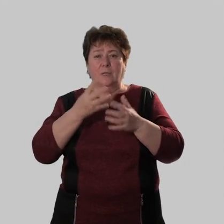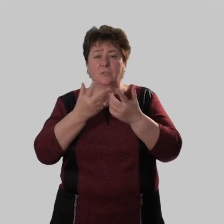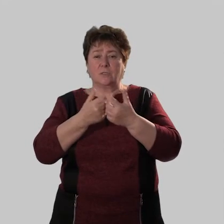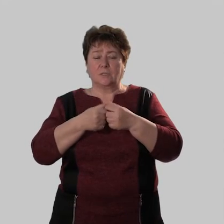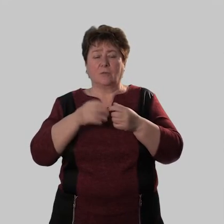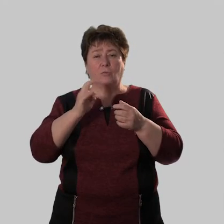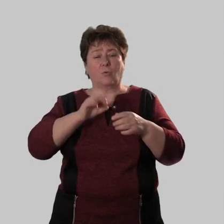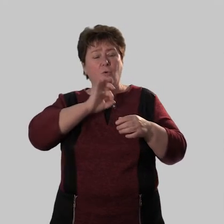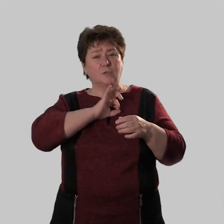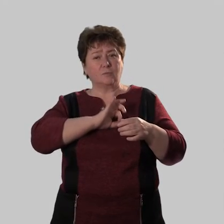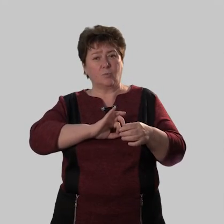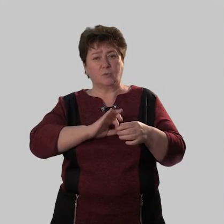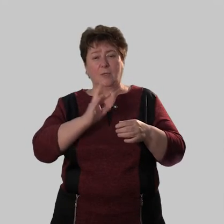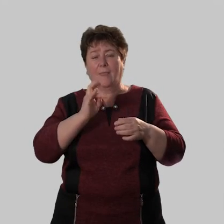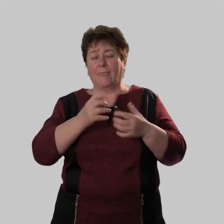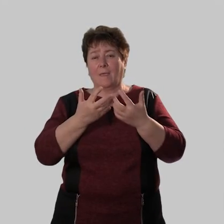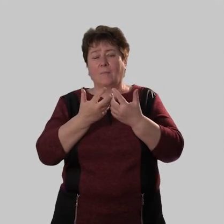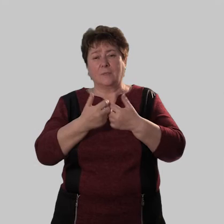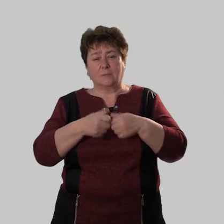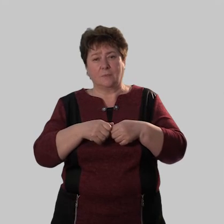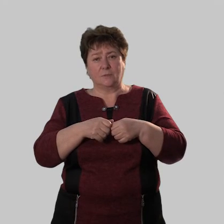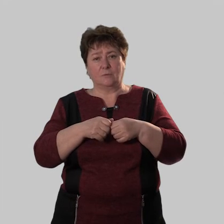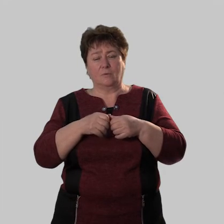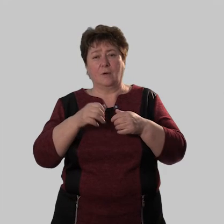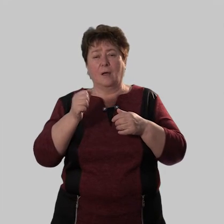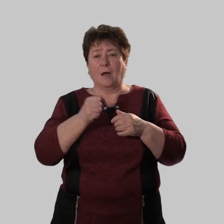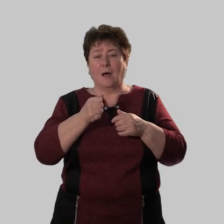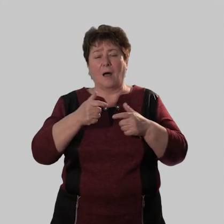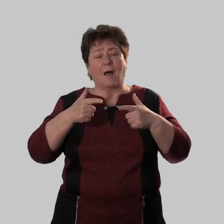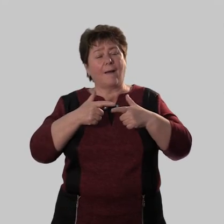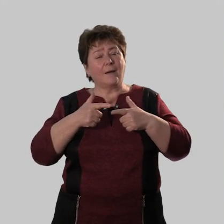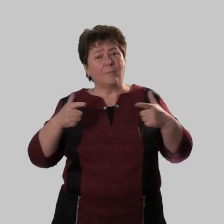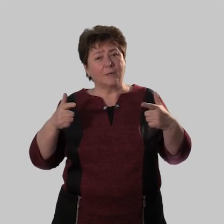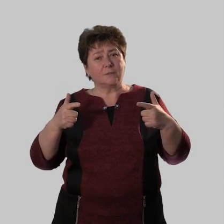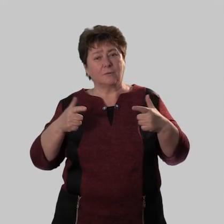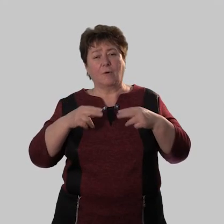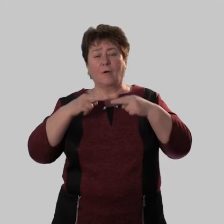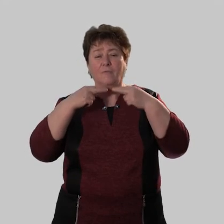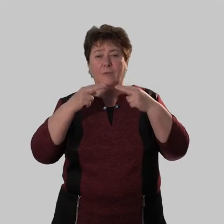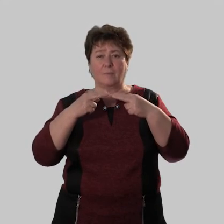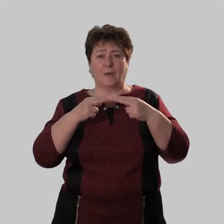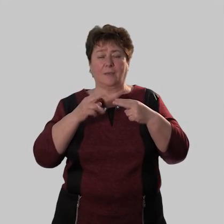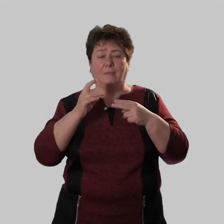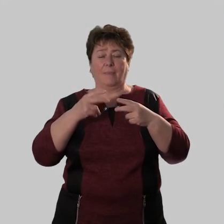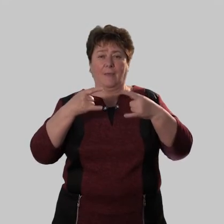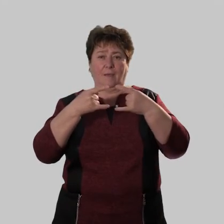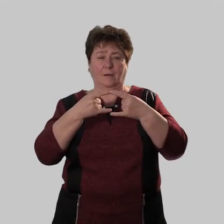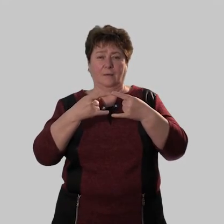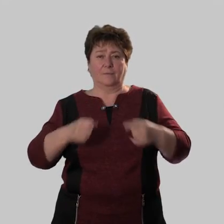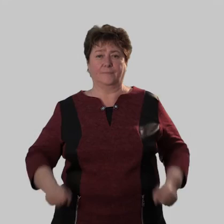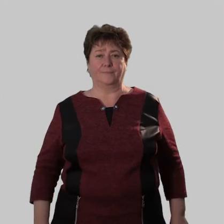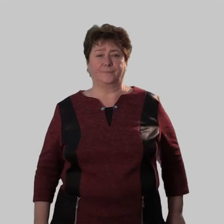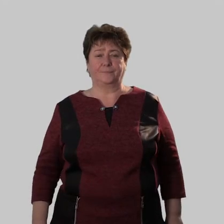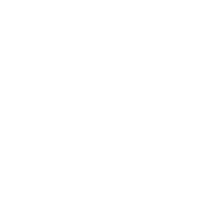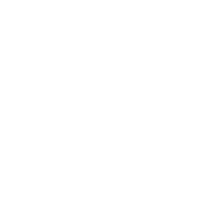но используйте не математику а грамматику внимание на экран